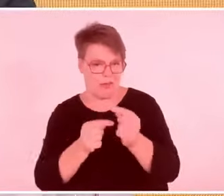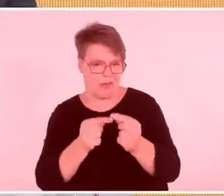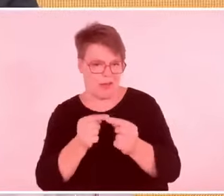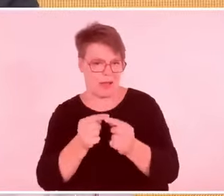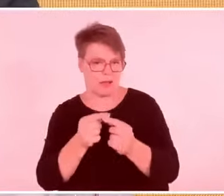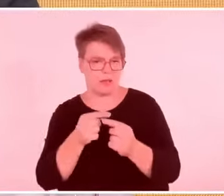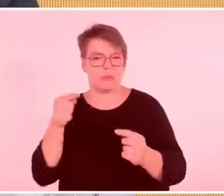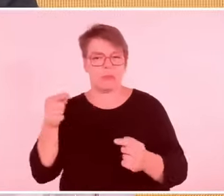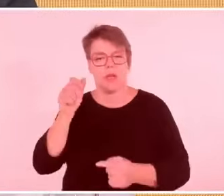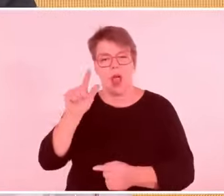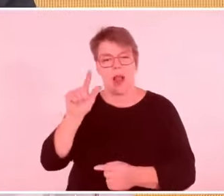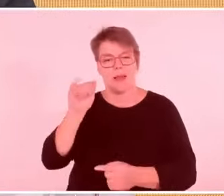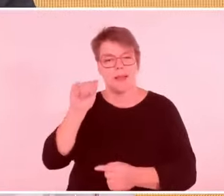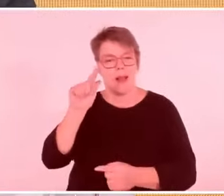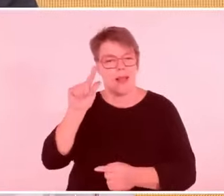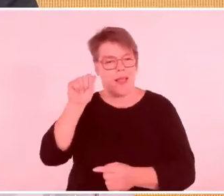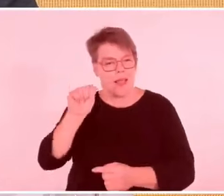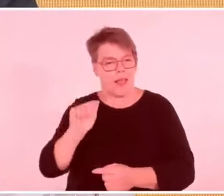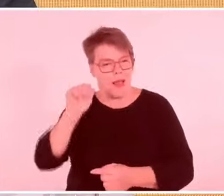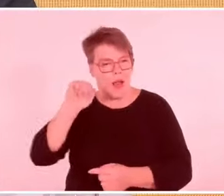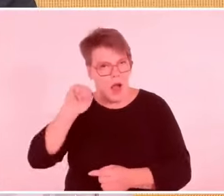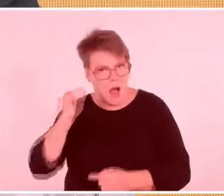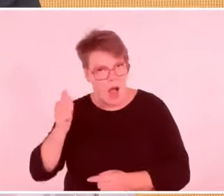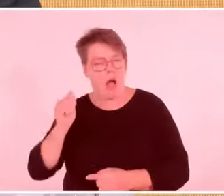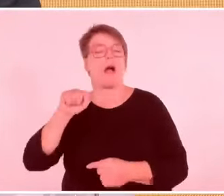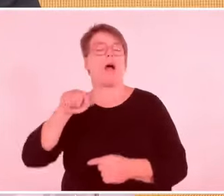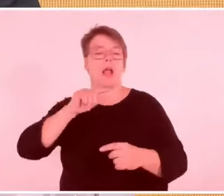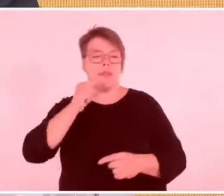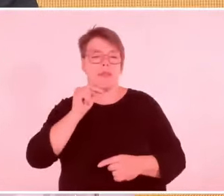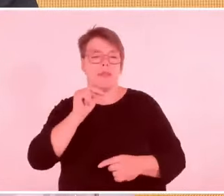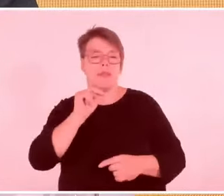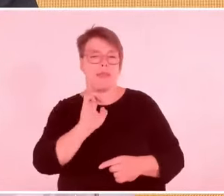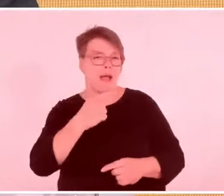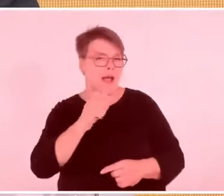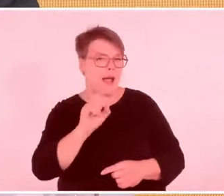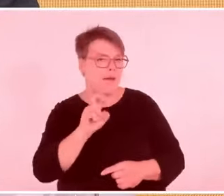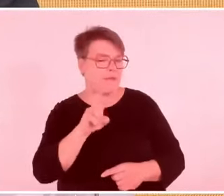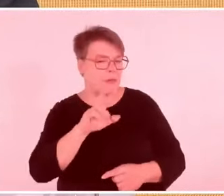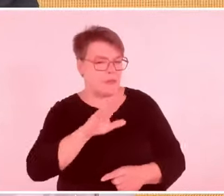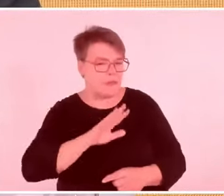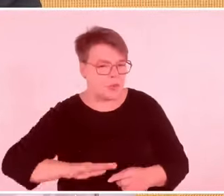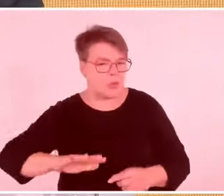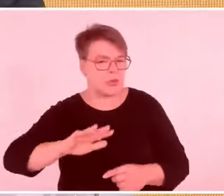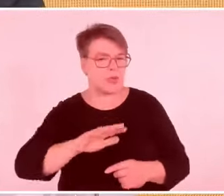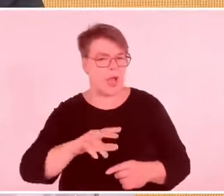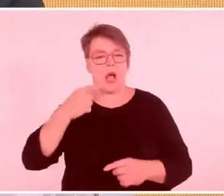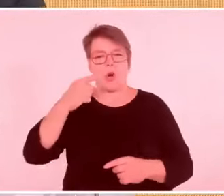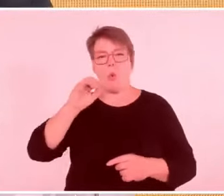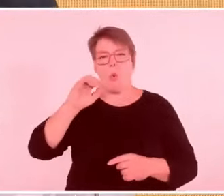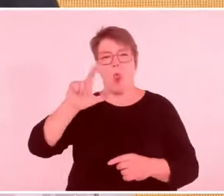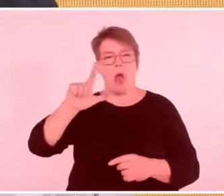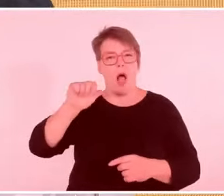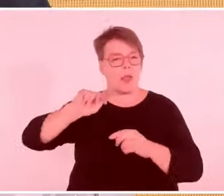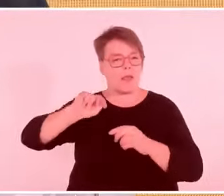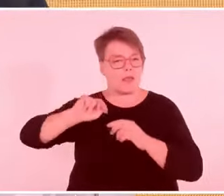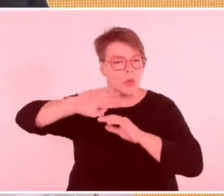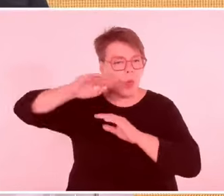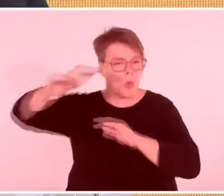Zitat Ende. Schließt dieses Prinzip nicht jegliche ernsthafte Verhandlung aus?